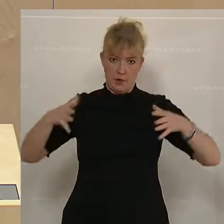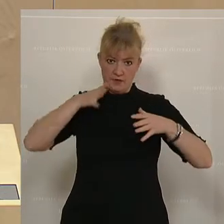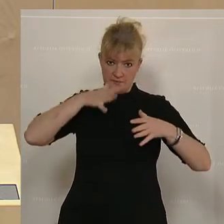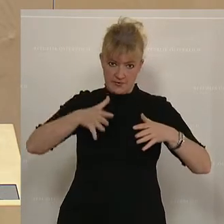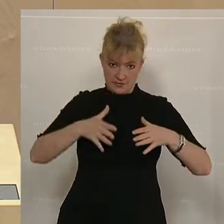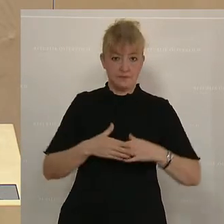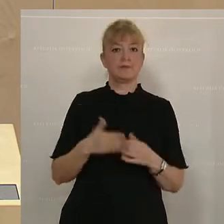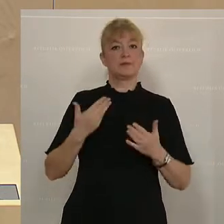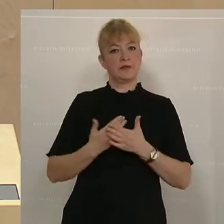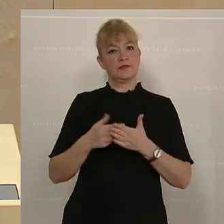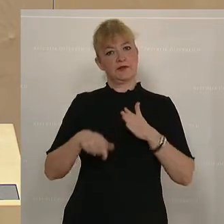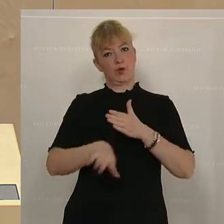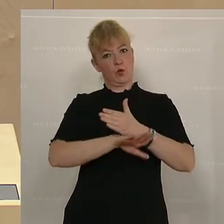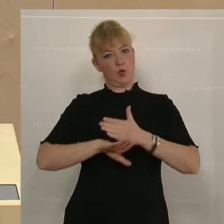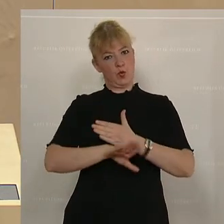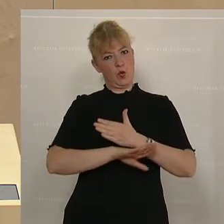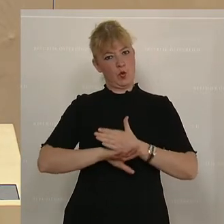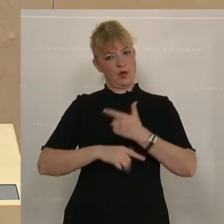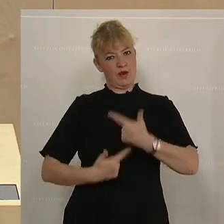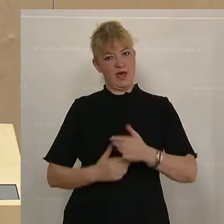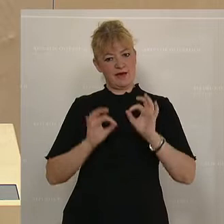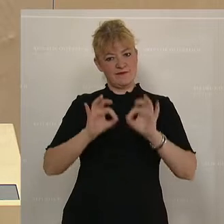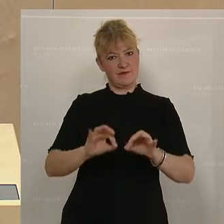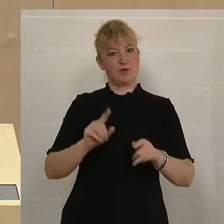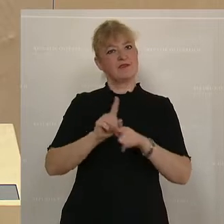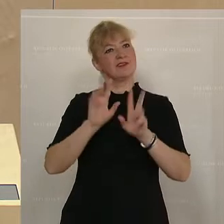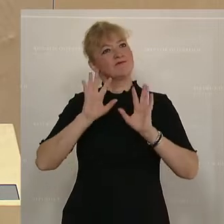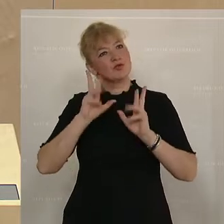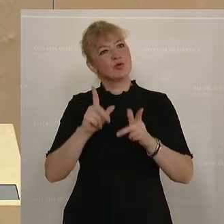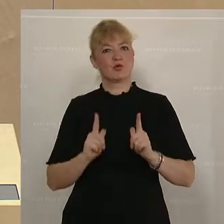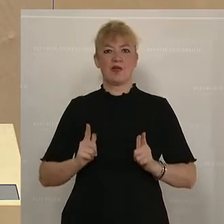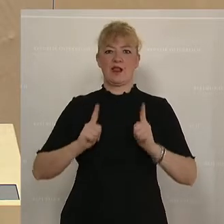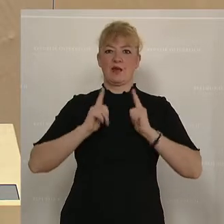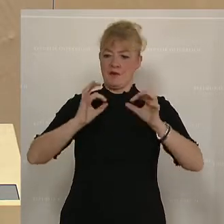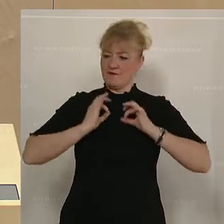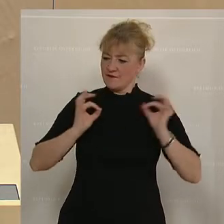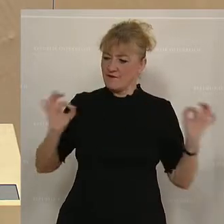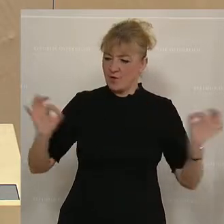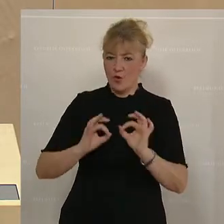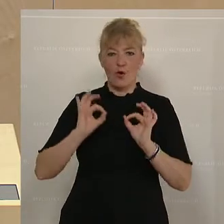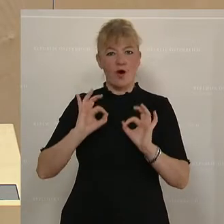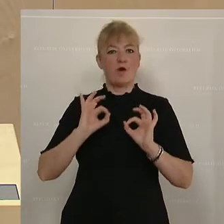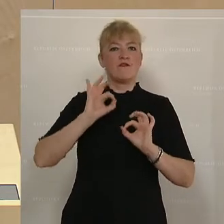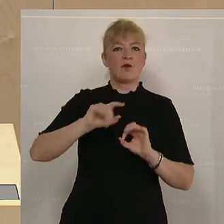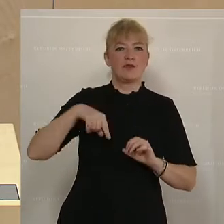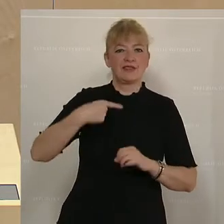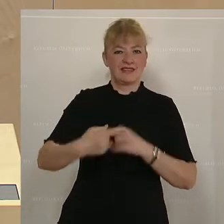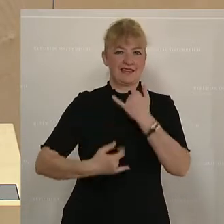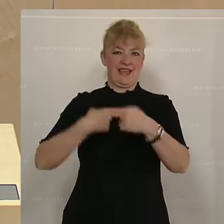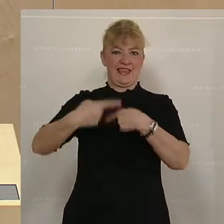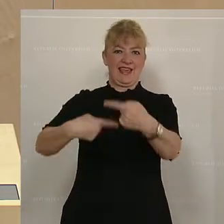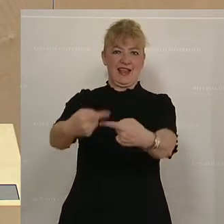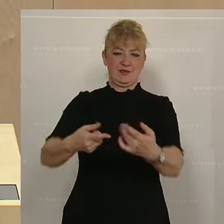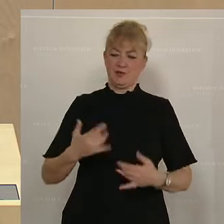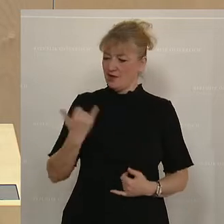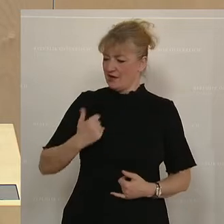damit den Grundstein für eine lebenswerte Zukunft für unsere und die nächste Generation. Jede Person von uns wird irgendwann